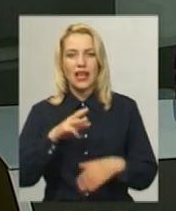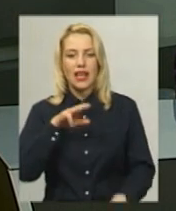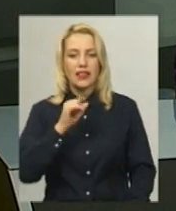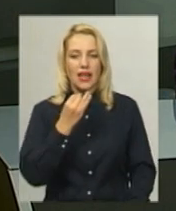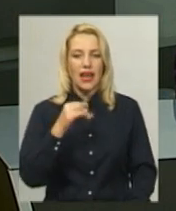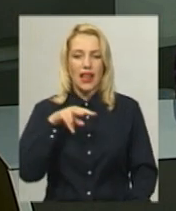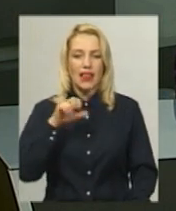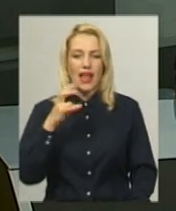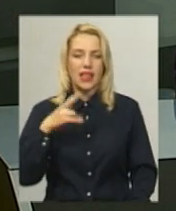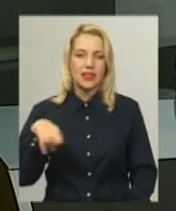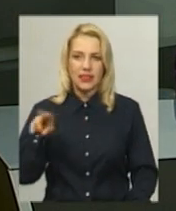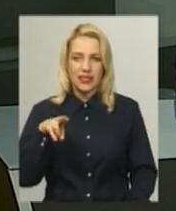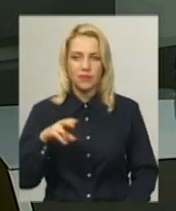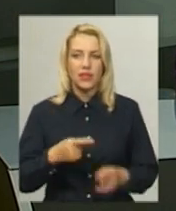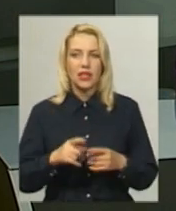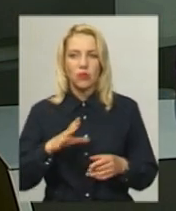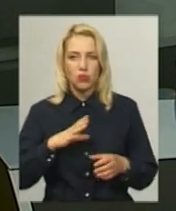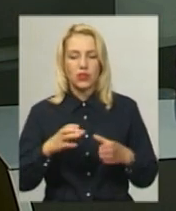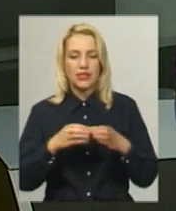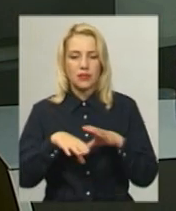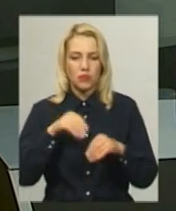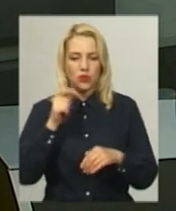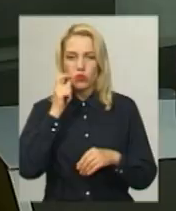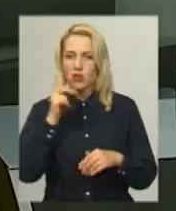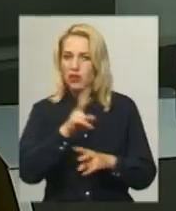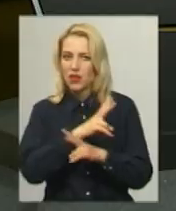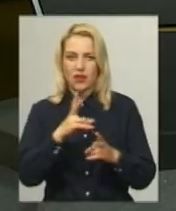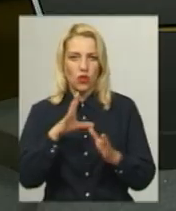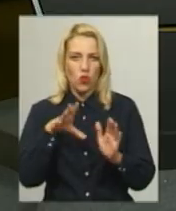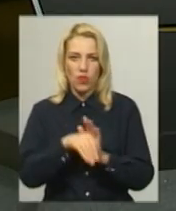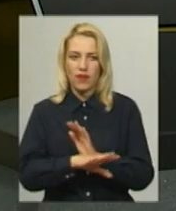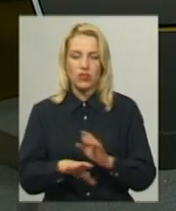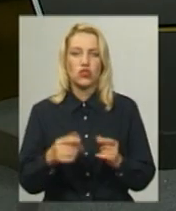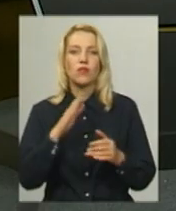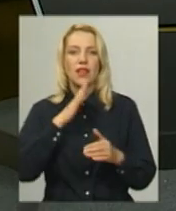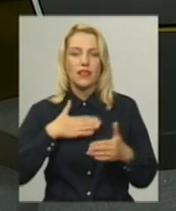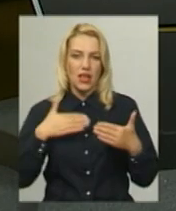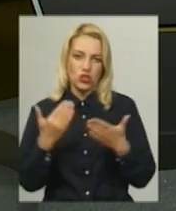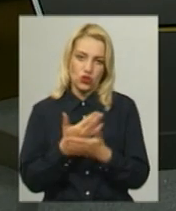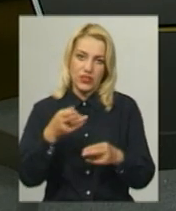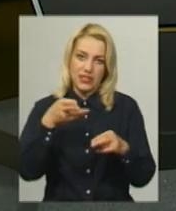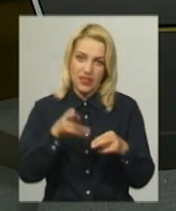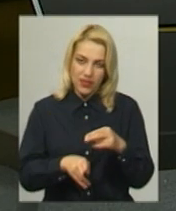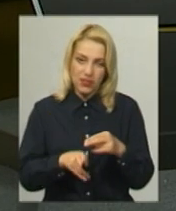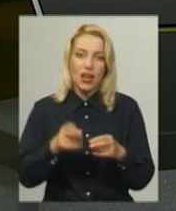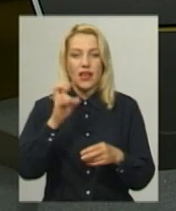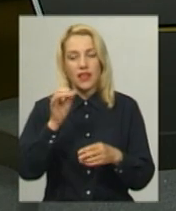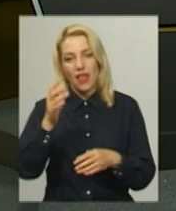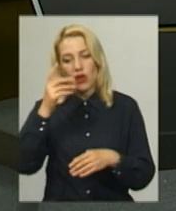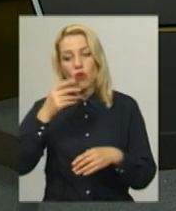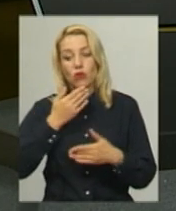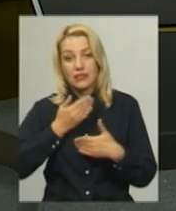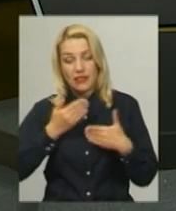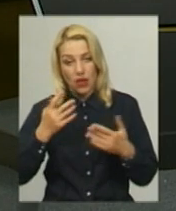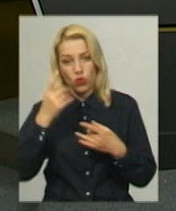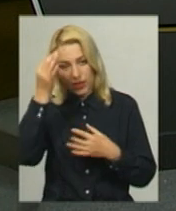хмельничан до складу збірної команди України не увійшов ніхто. Наш випуск на цьому завершено. Наостанок нагадую, що